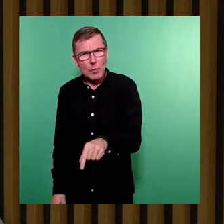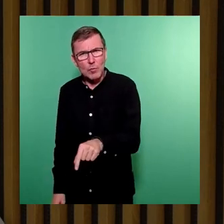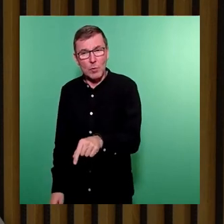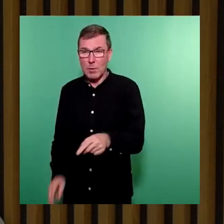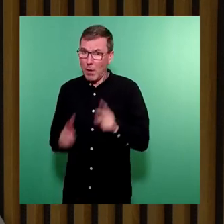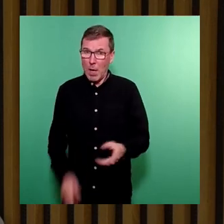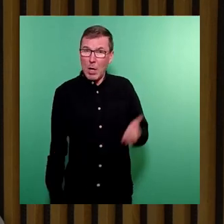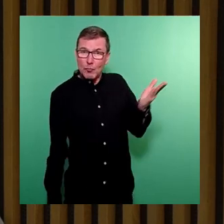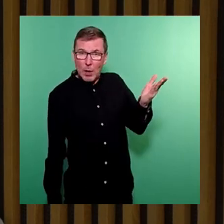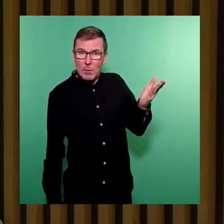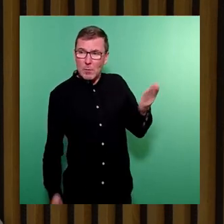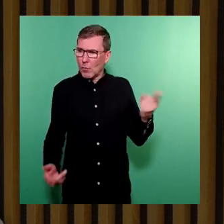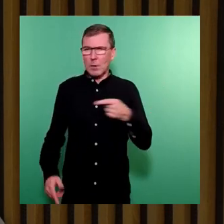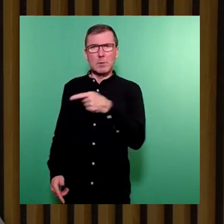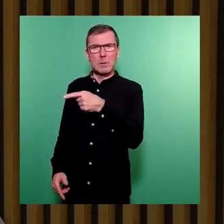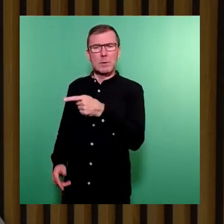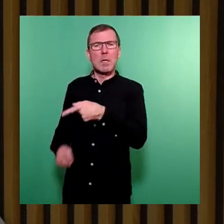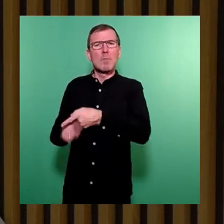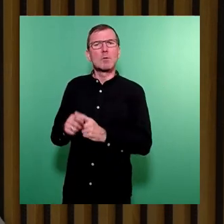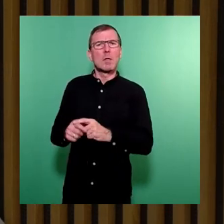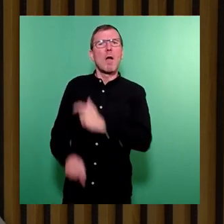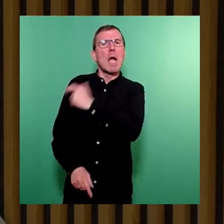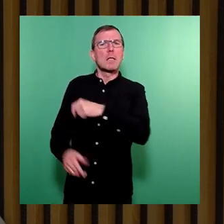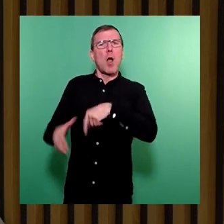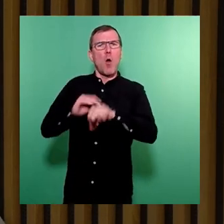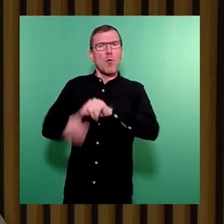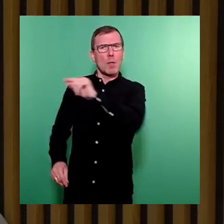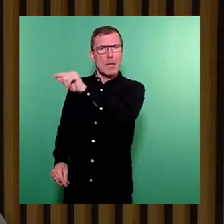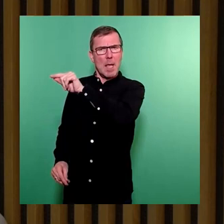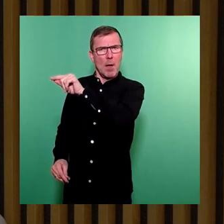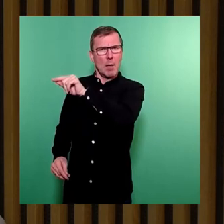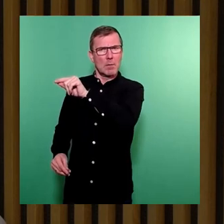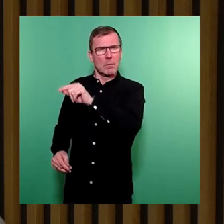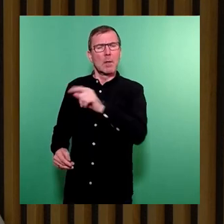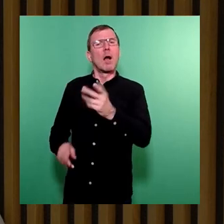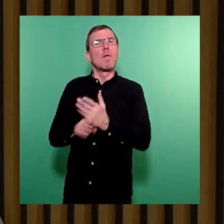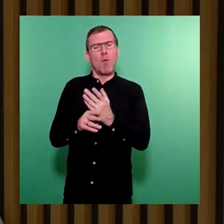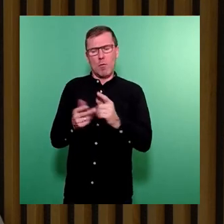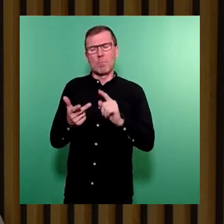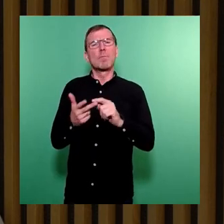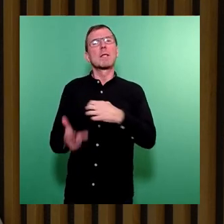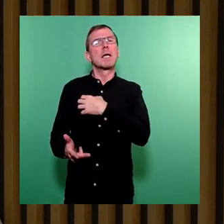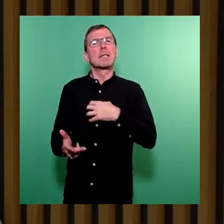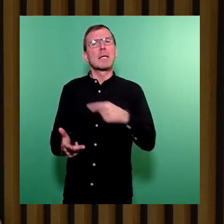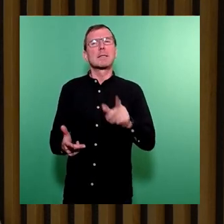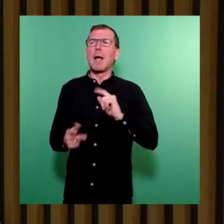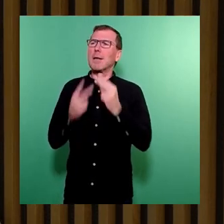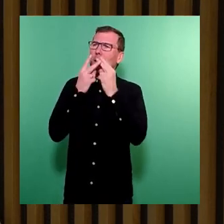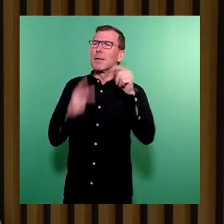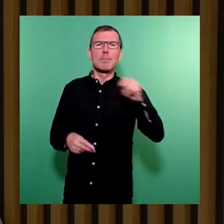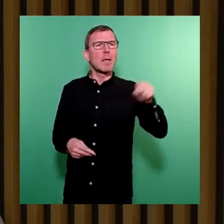Stadt noch oder ist das auch Bestandteil des Generalübernehmers gewesen? Warum wurden die eigentlich in Dresden in der Regel gut bekannten